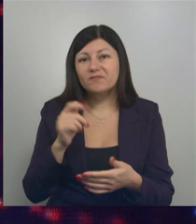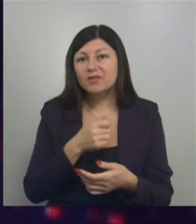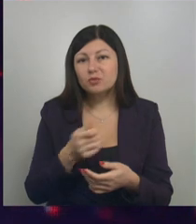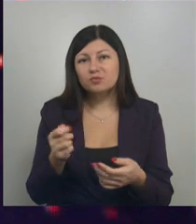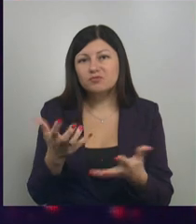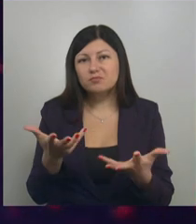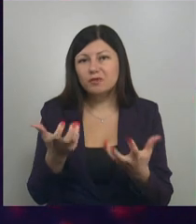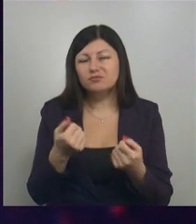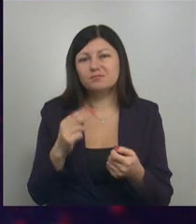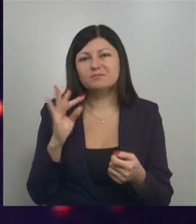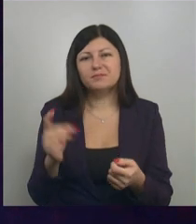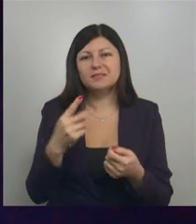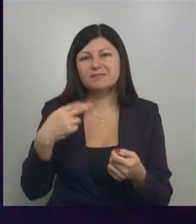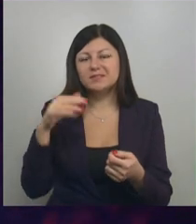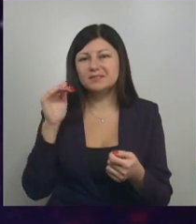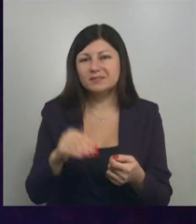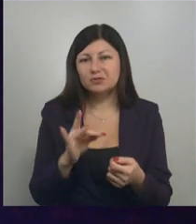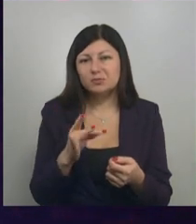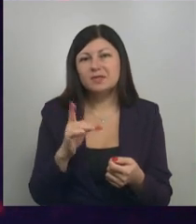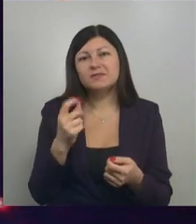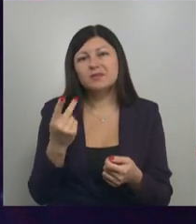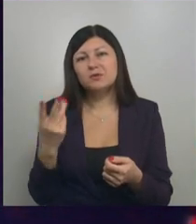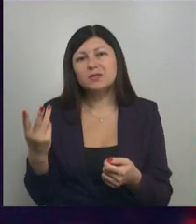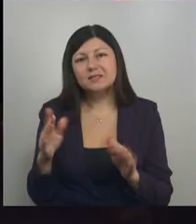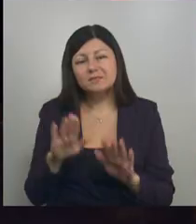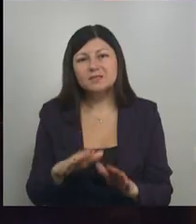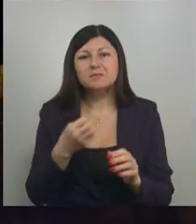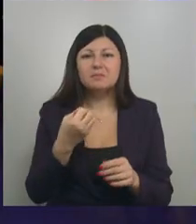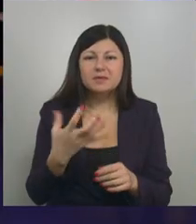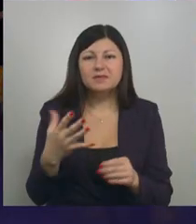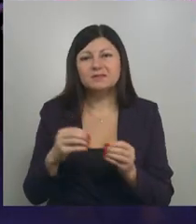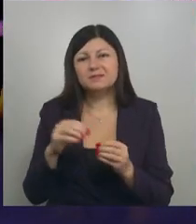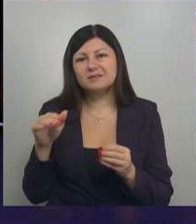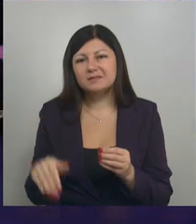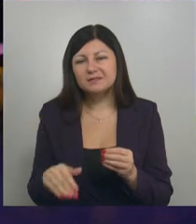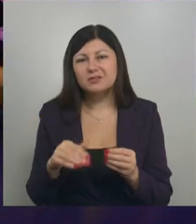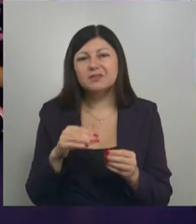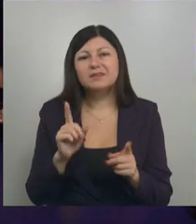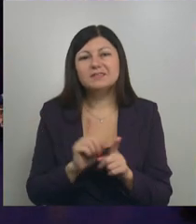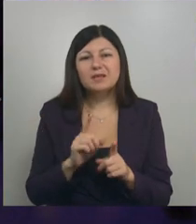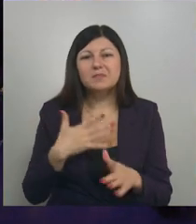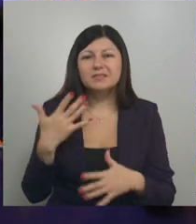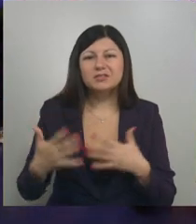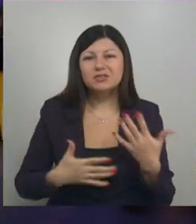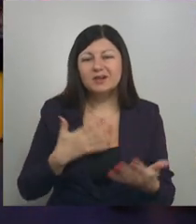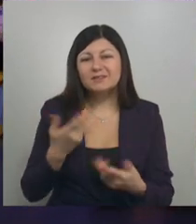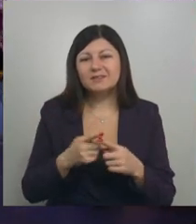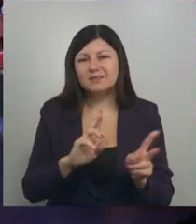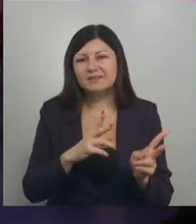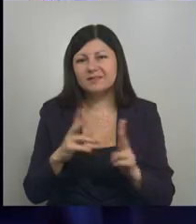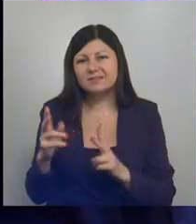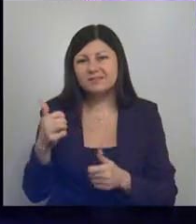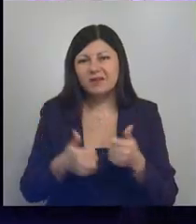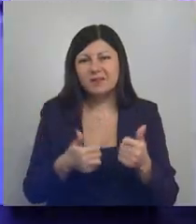20 тысяч рублей. За второе и третье место 15 и 10 тысяч соответственно. И, пожалуй, самая зажигательная часть – танцевальный